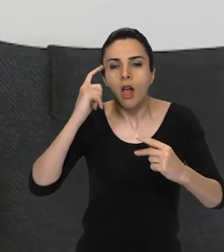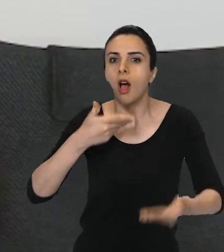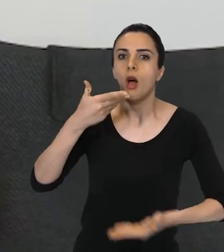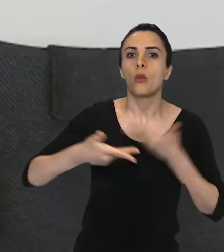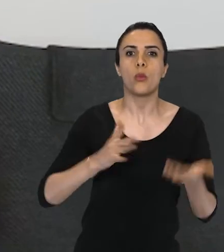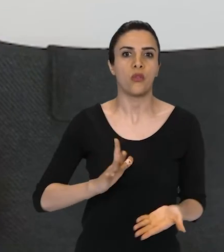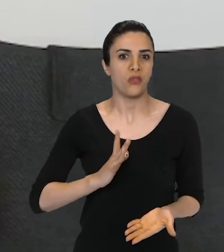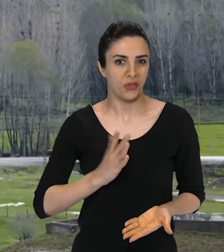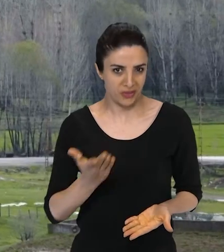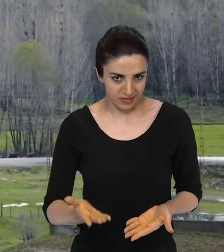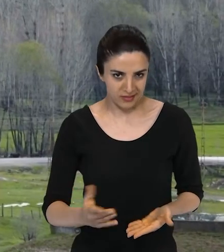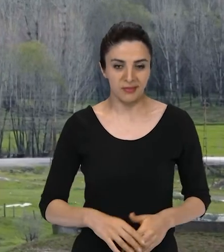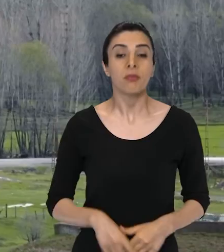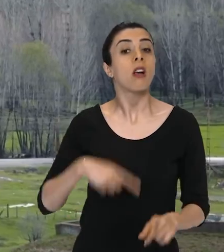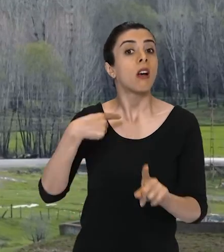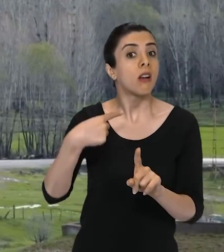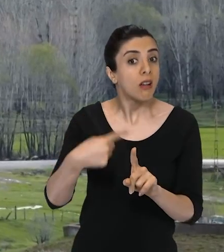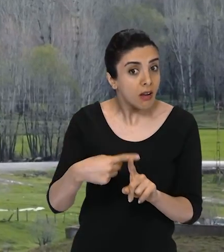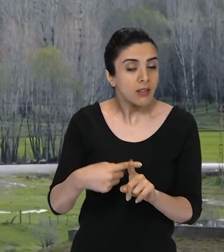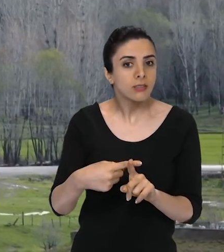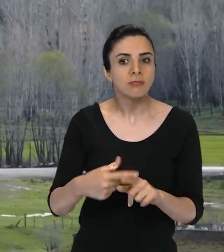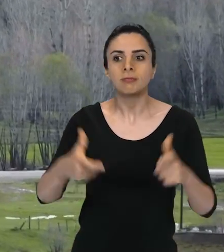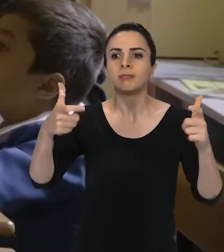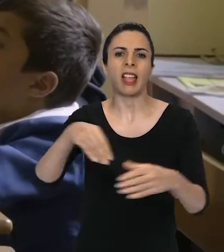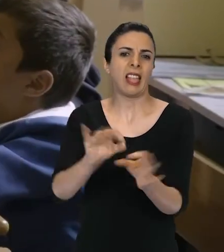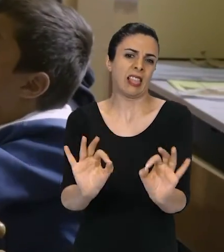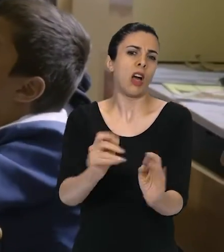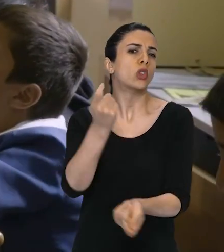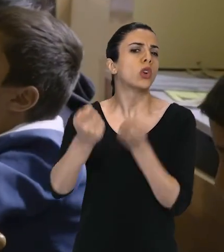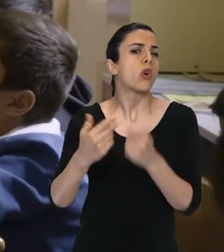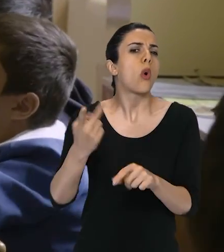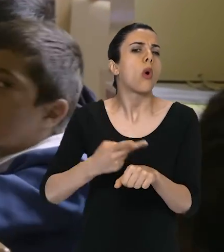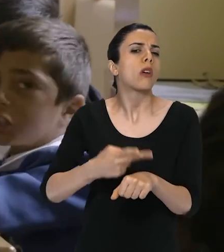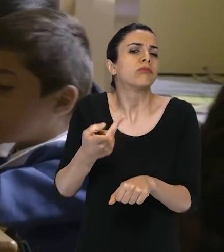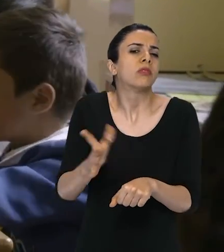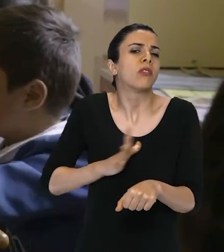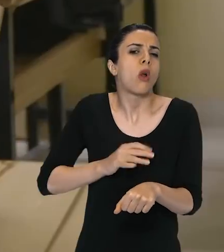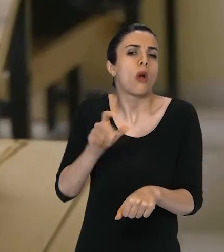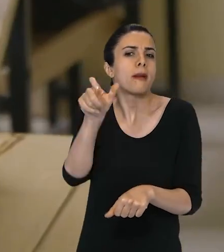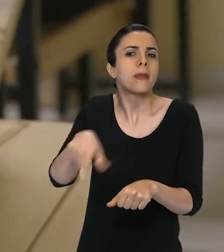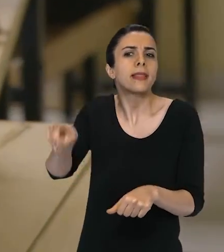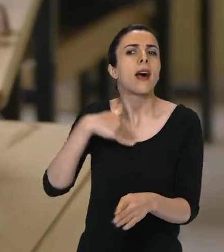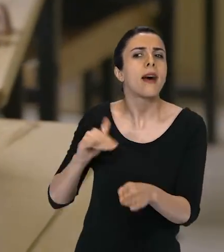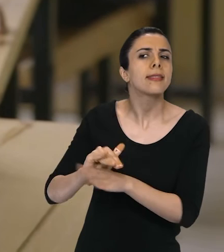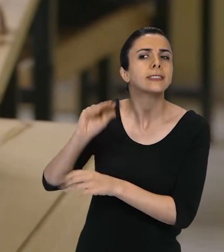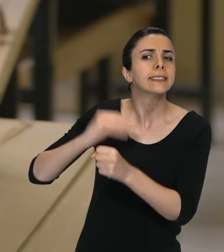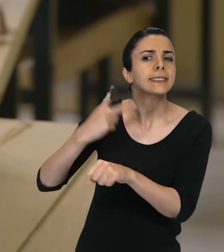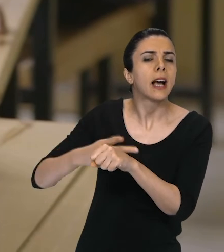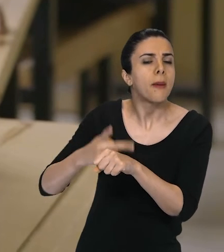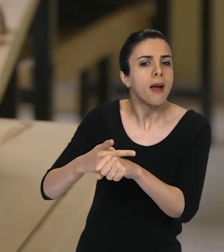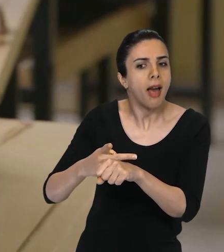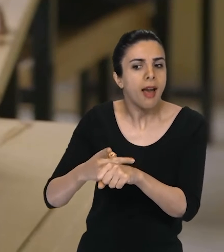Ayrıca sahada görev yapan öğretmenlerin tecrübelerinden ve yaşantılarından da faydalanmış.